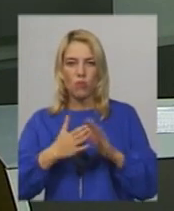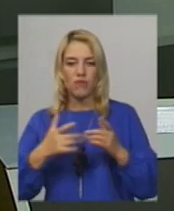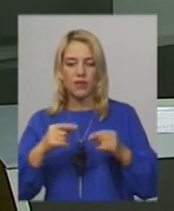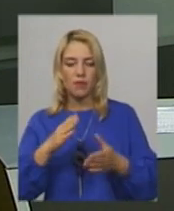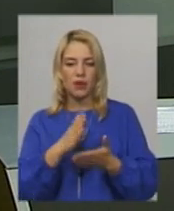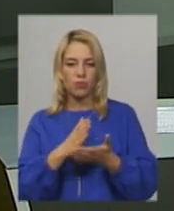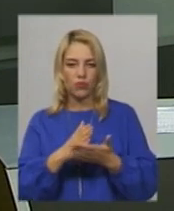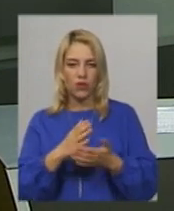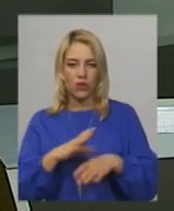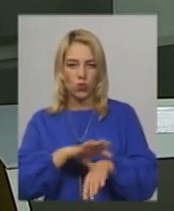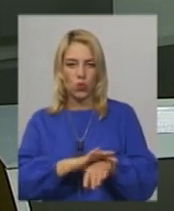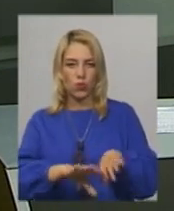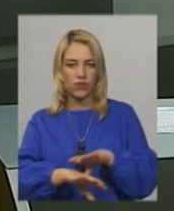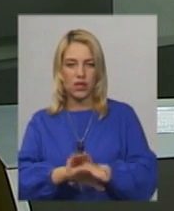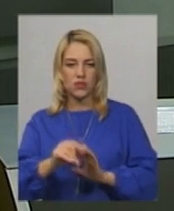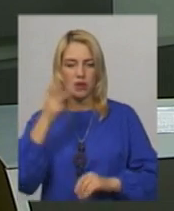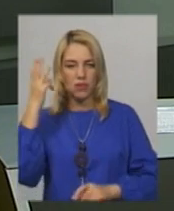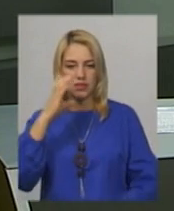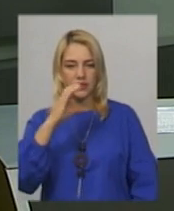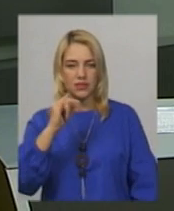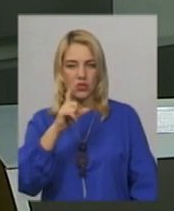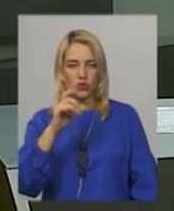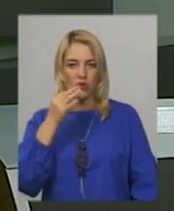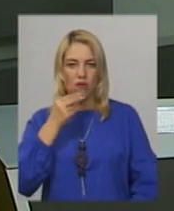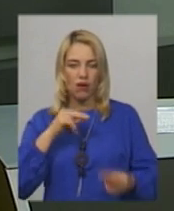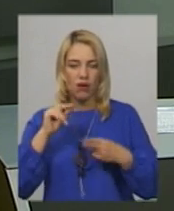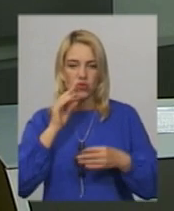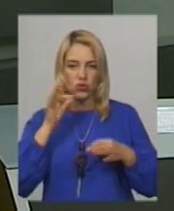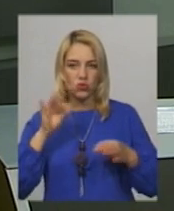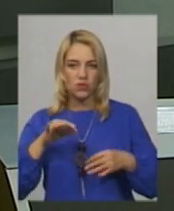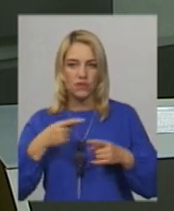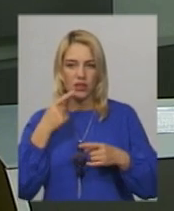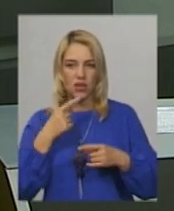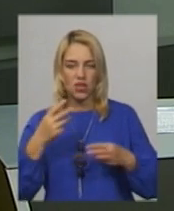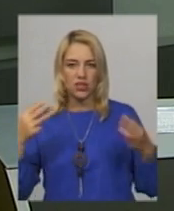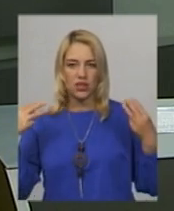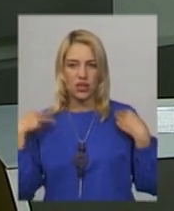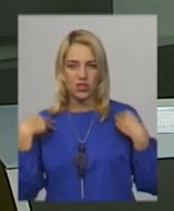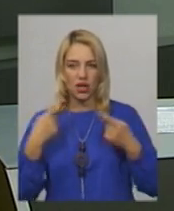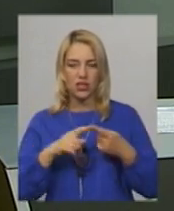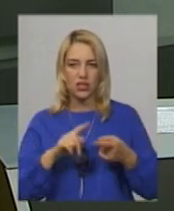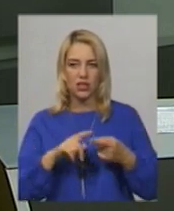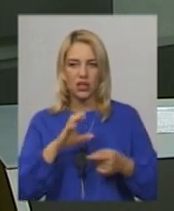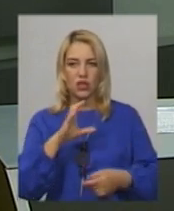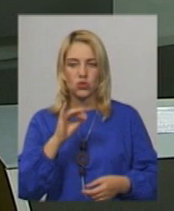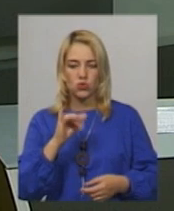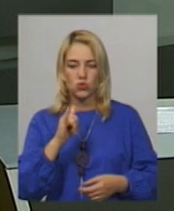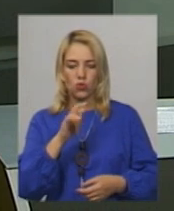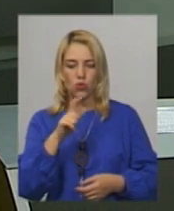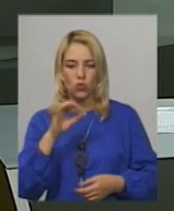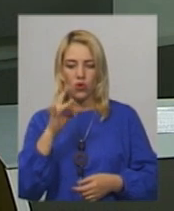підслідні і ув'язнені у Хмельницькому СІЗО. Кращий досвід, каже начальник Хмельницького слідчого ізолятора Руслан Сухараб,